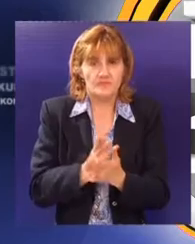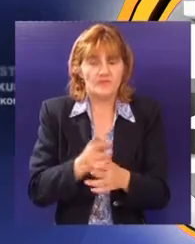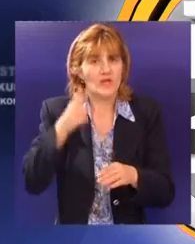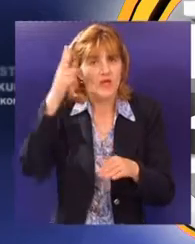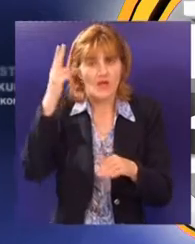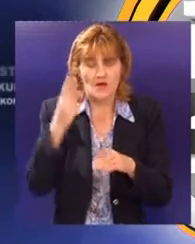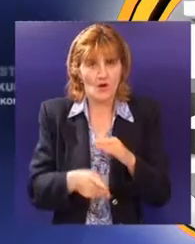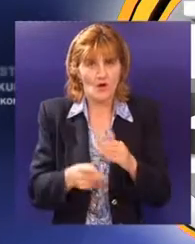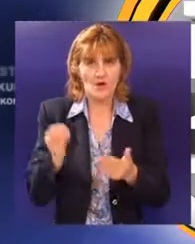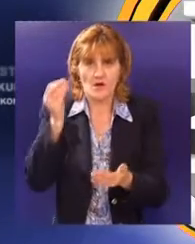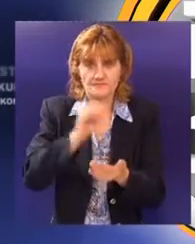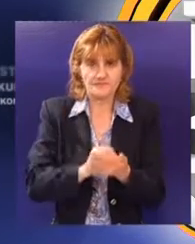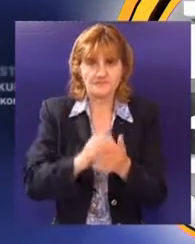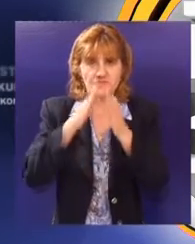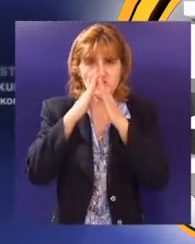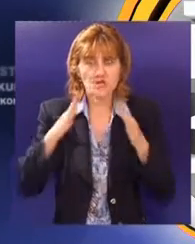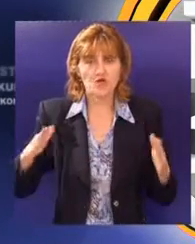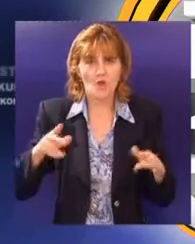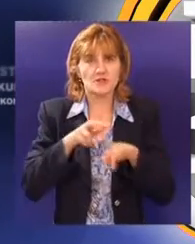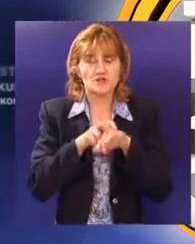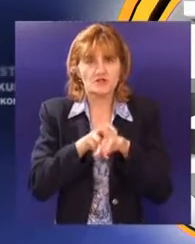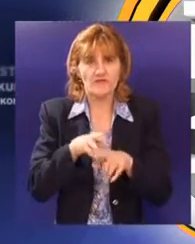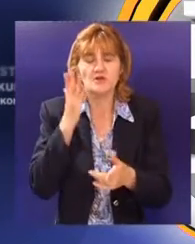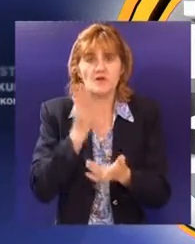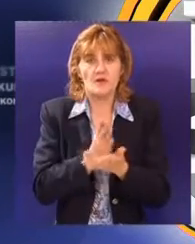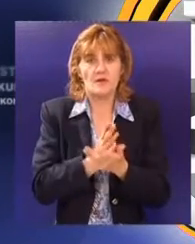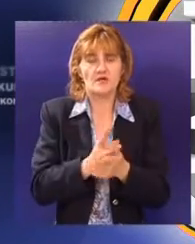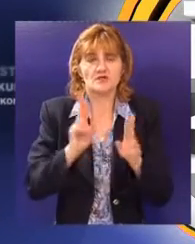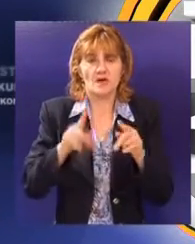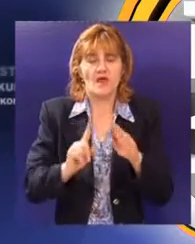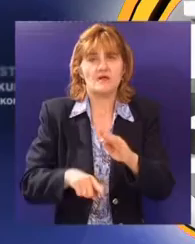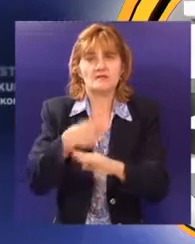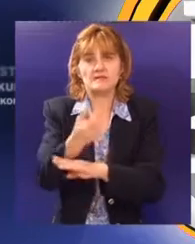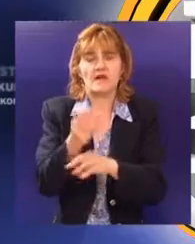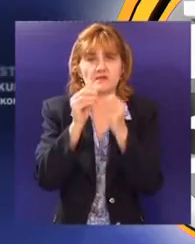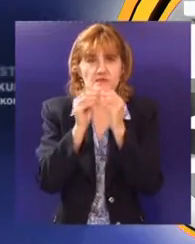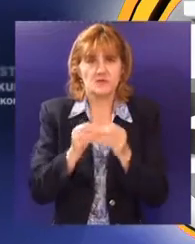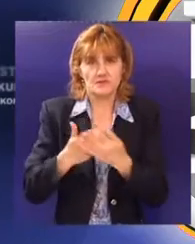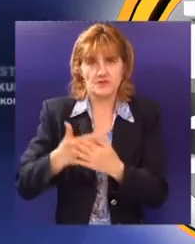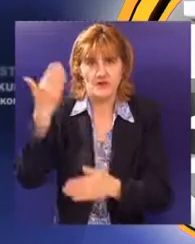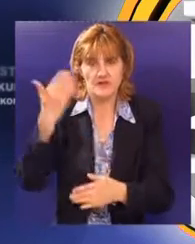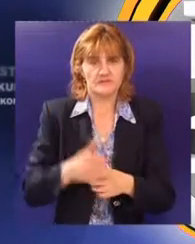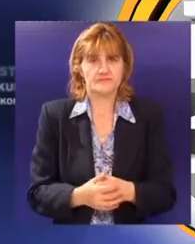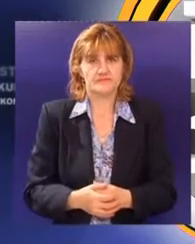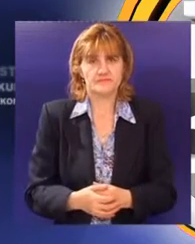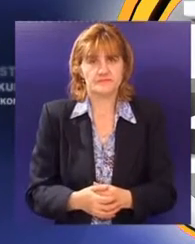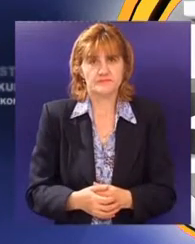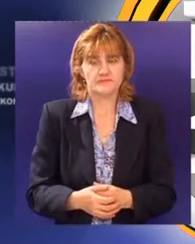uslovima za držanje i zaštitu domaćih i egzotičnih životinja treba da se nađe na sljedećoj skupštini grada Subotice.